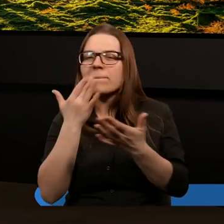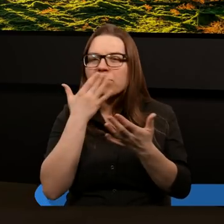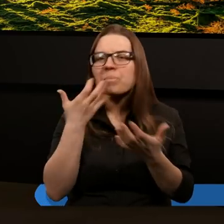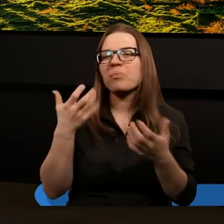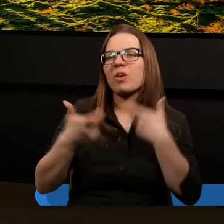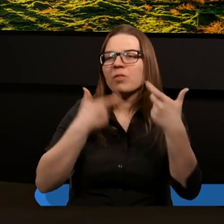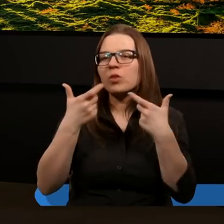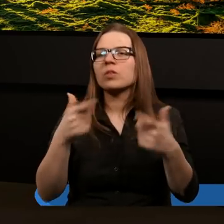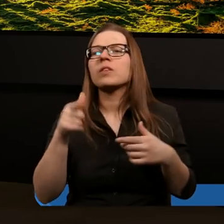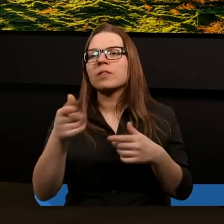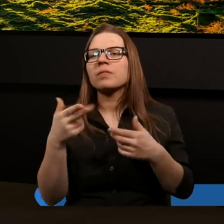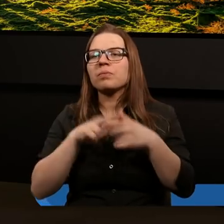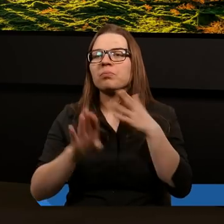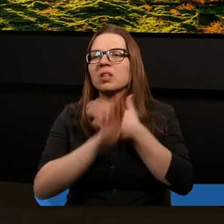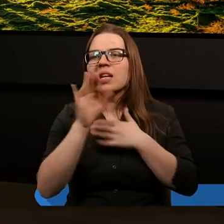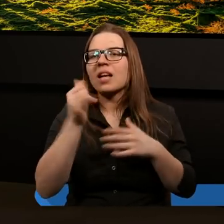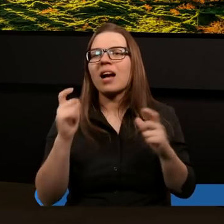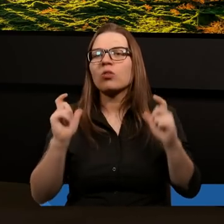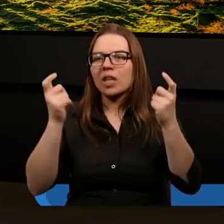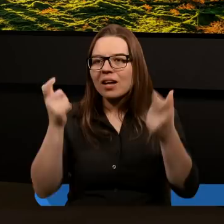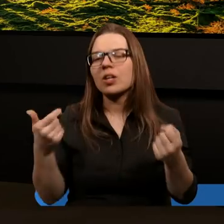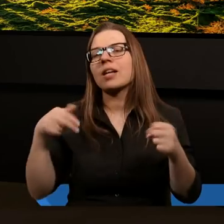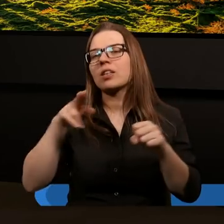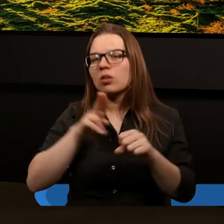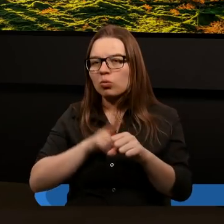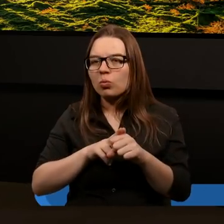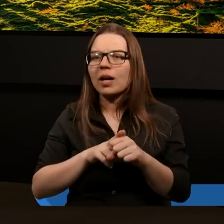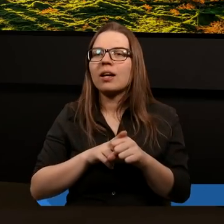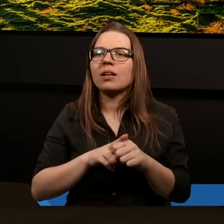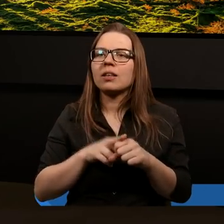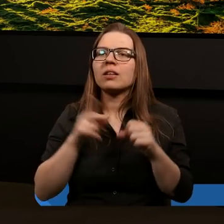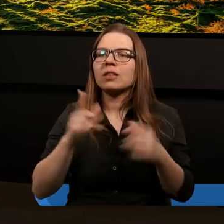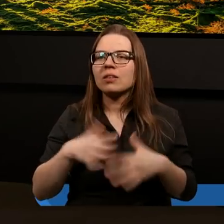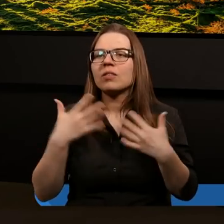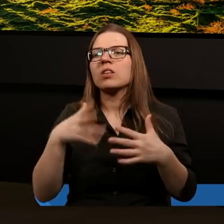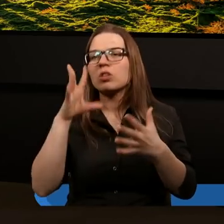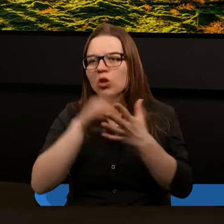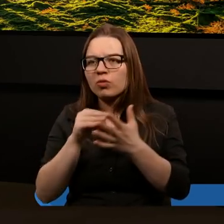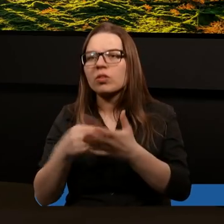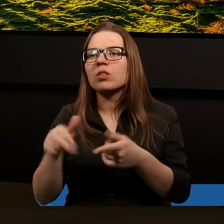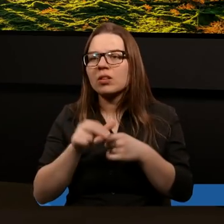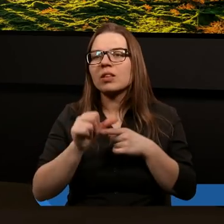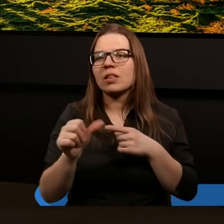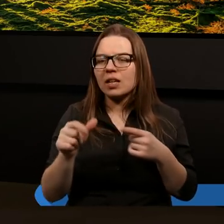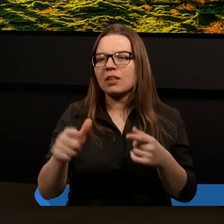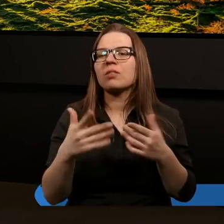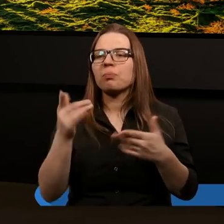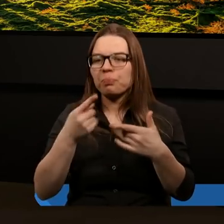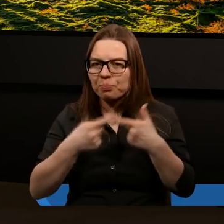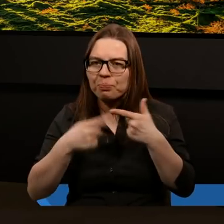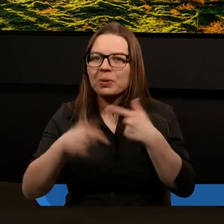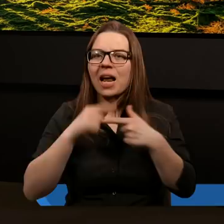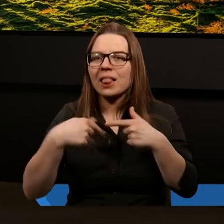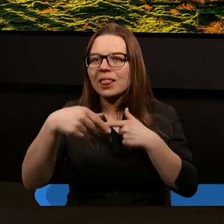właśnie przedstawi jako zdarzenie, które, zdarzenie i doświadczenie ludzkości, które jest jeszcze przed